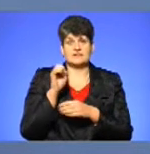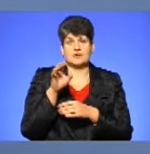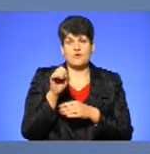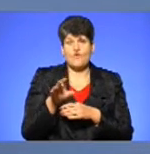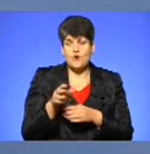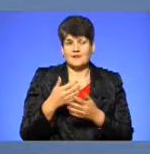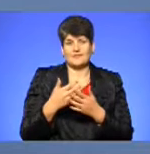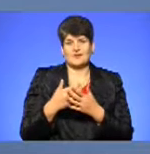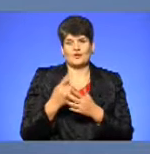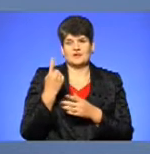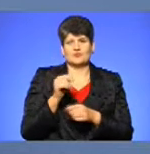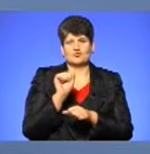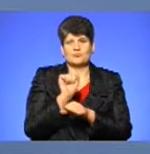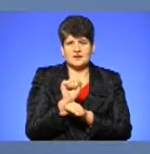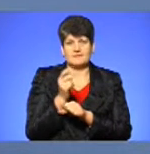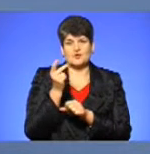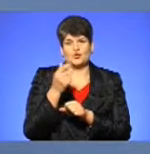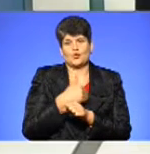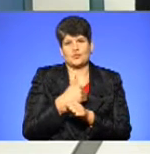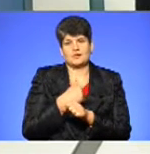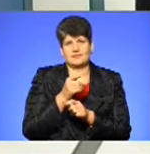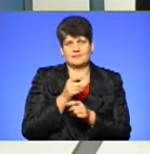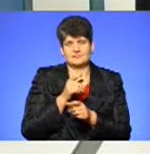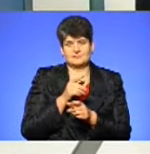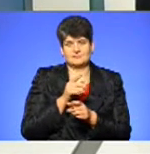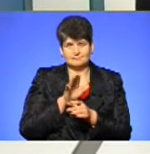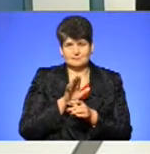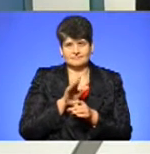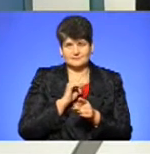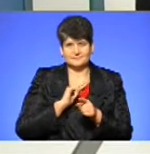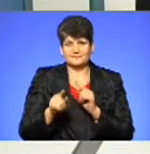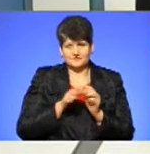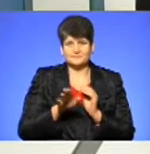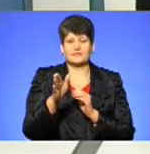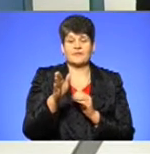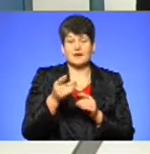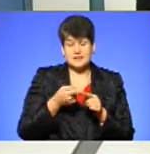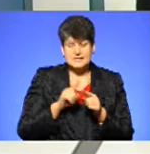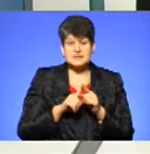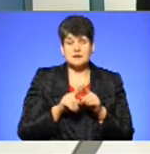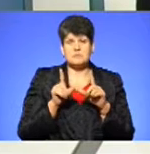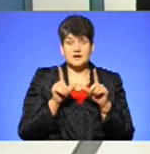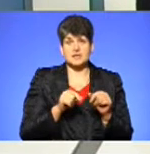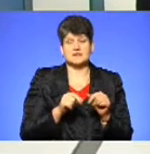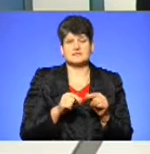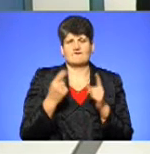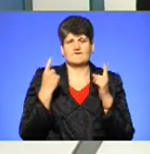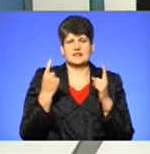зупинився, другий хотів проскочити. Це проїзд перехрестів великих, це, що стосується